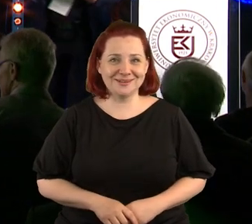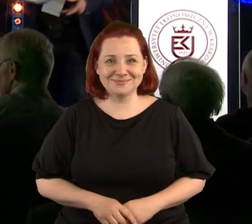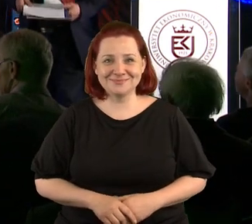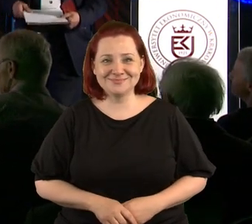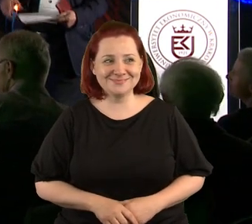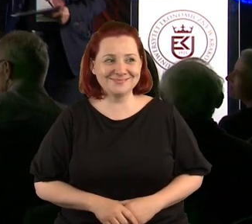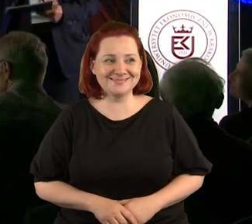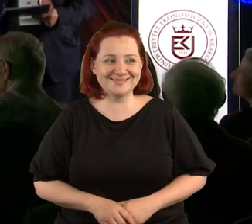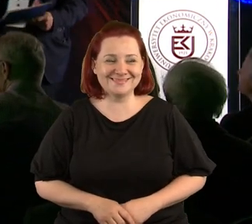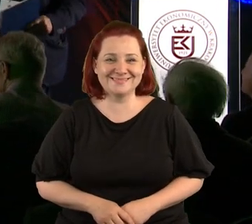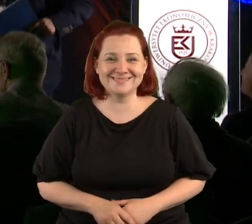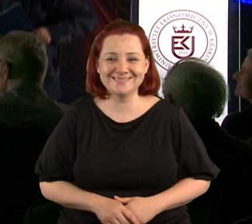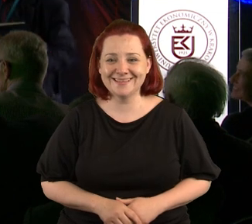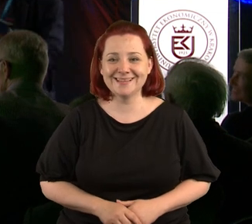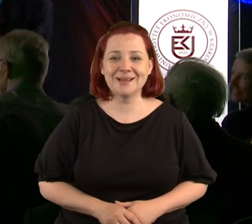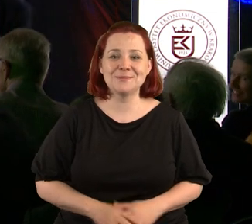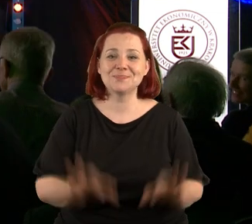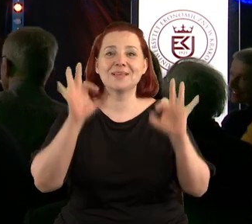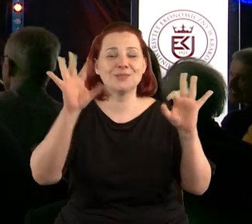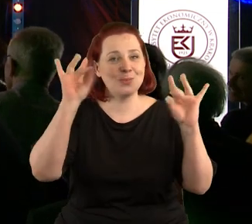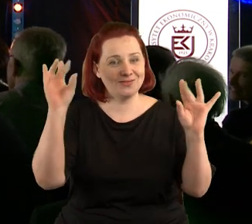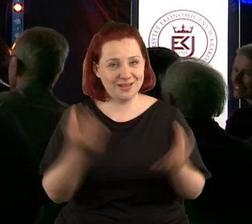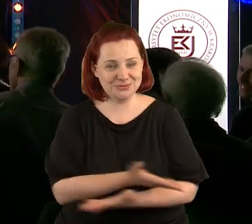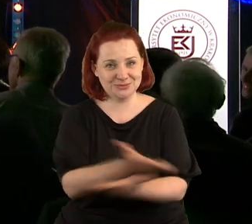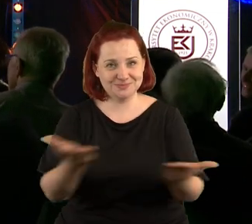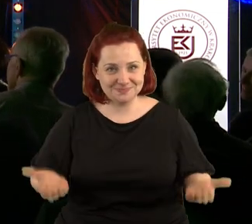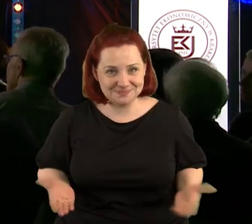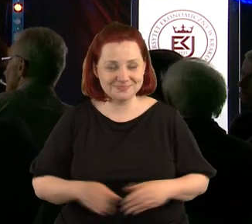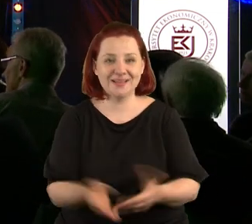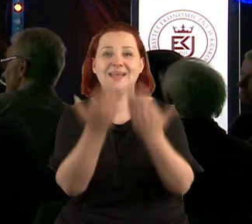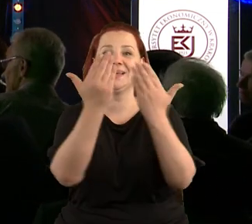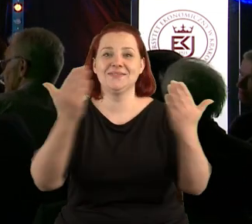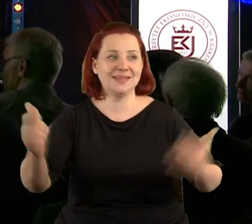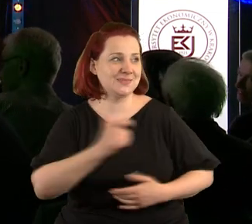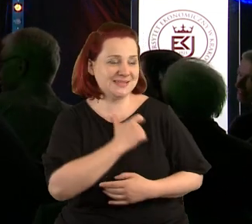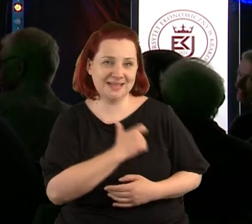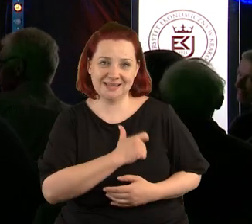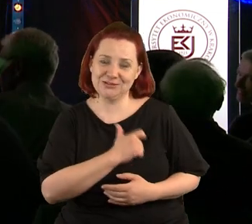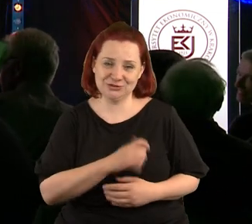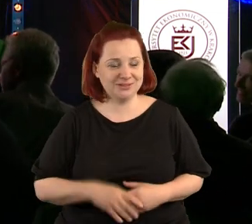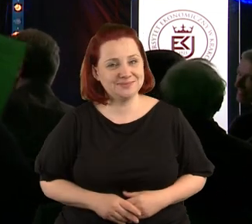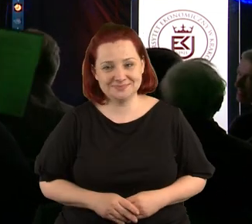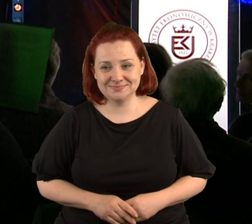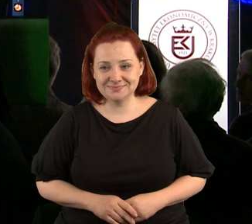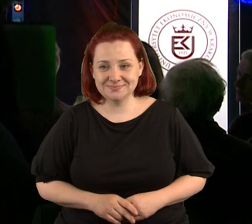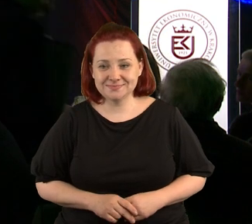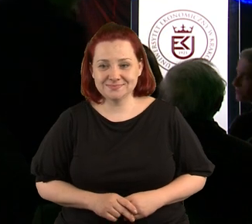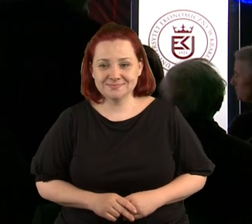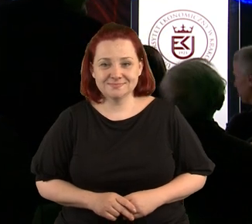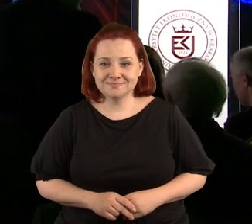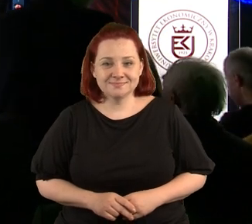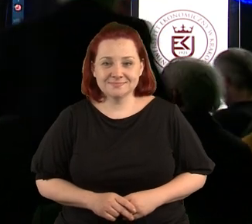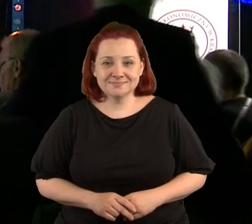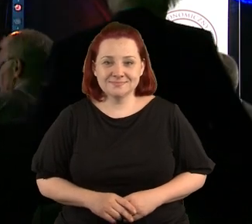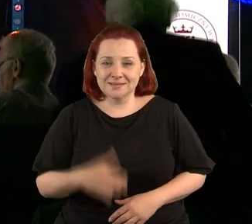Dzień dobry, wieczór Państwu. Witam Was wszystkich serdecznie. Jestem bardzo przejęty